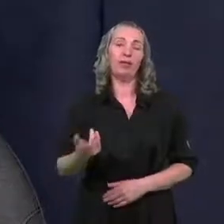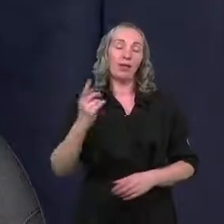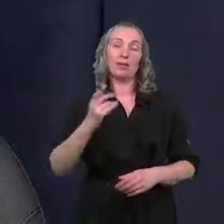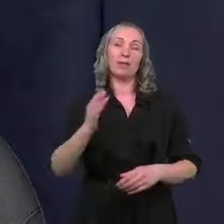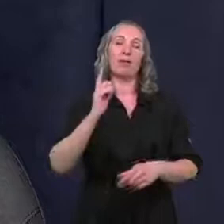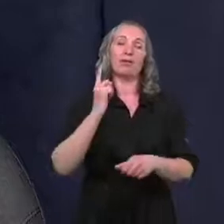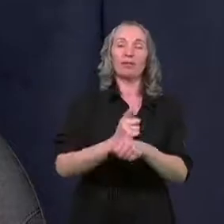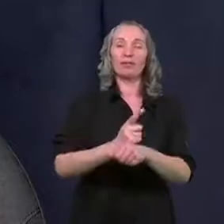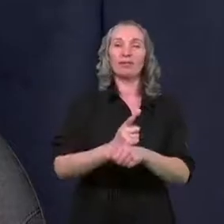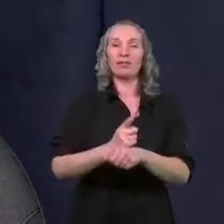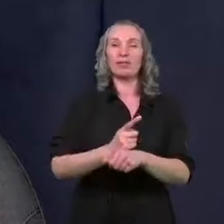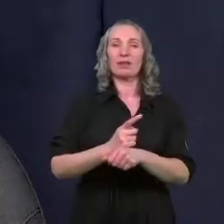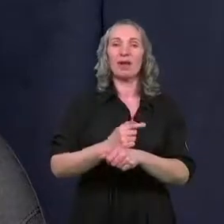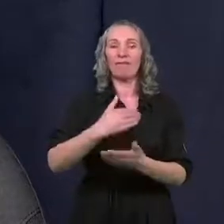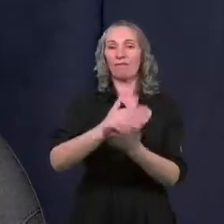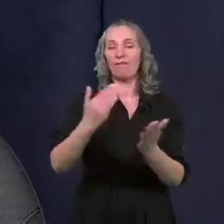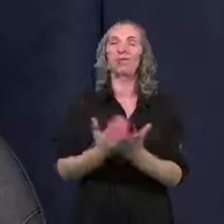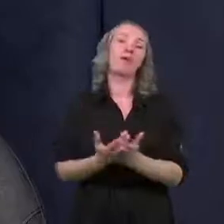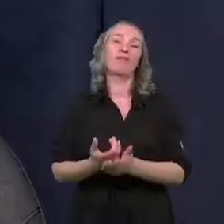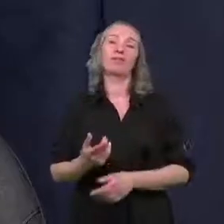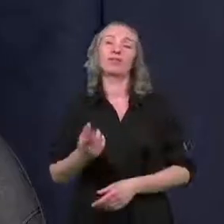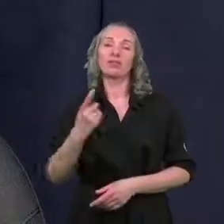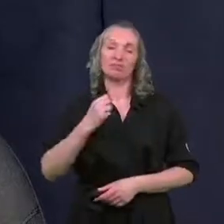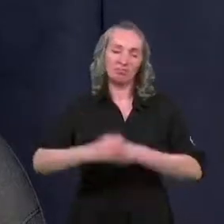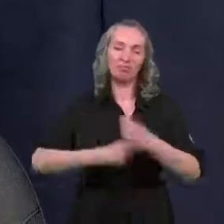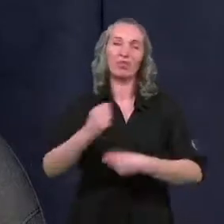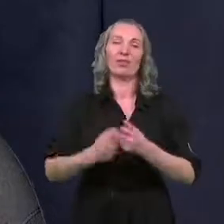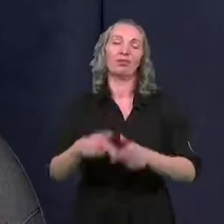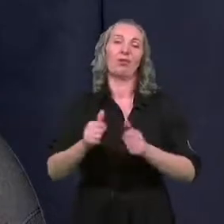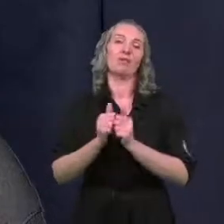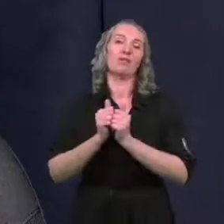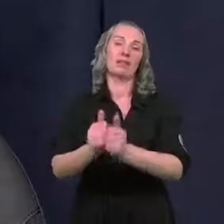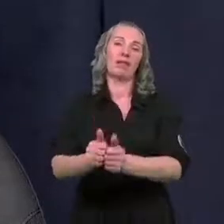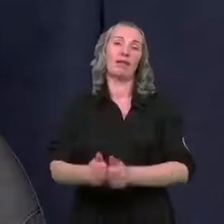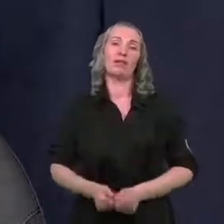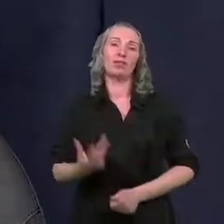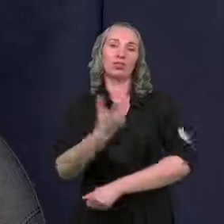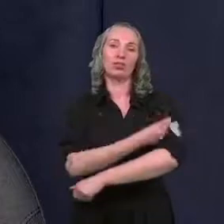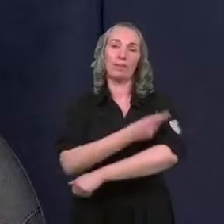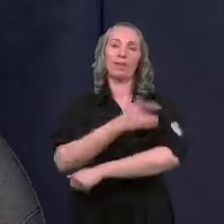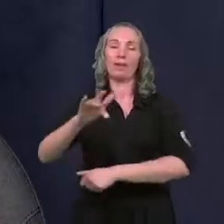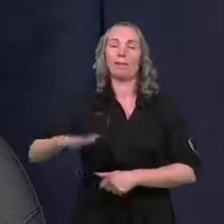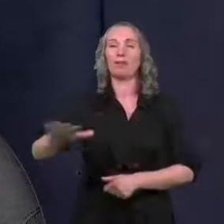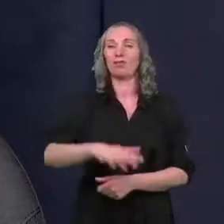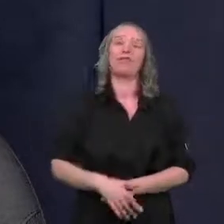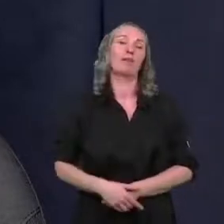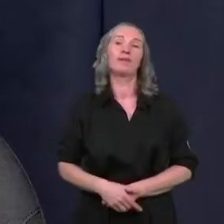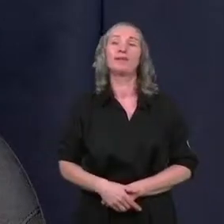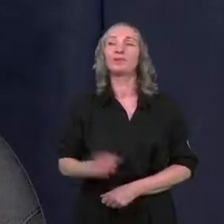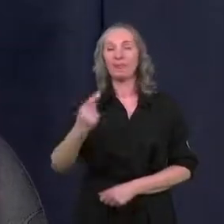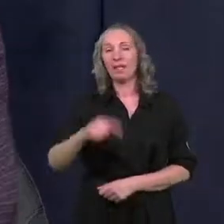decyzją wojewody zacząć realizować zadanie szczepień masowych. Trzeba